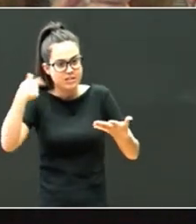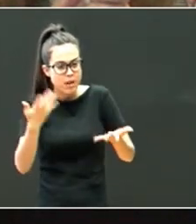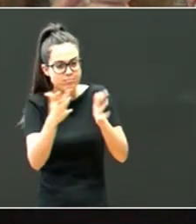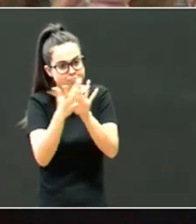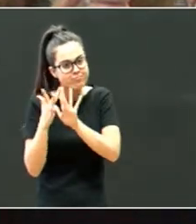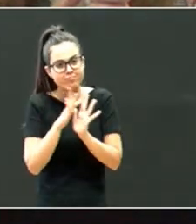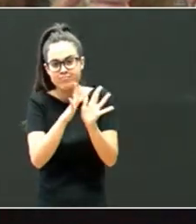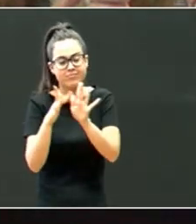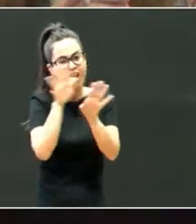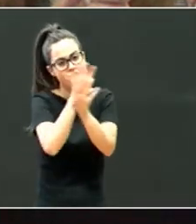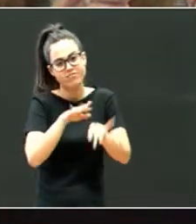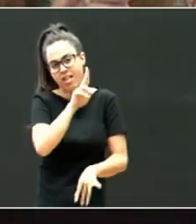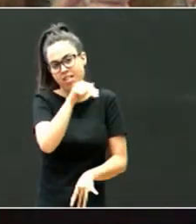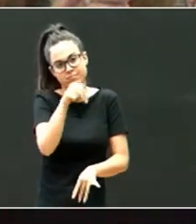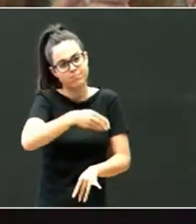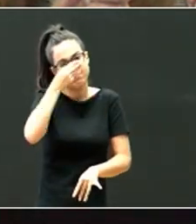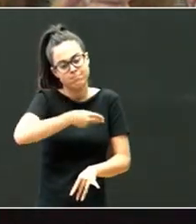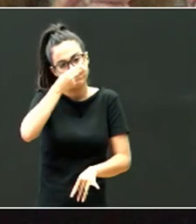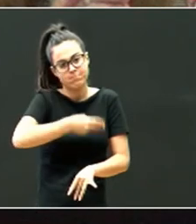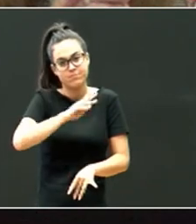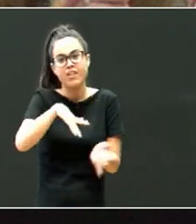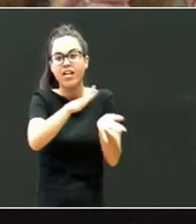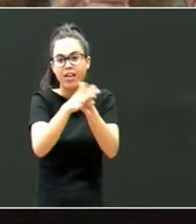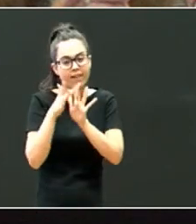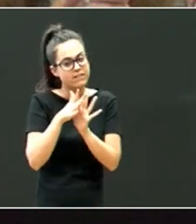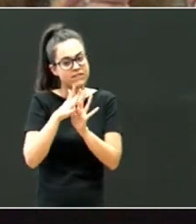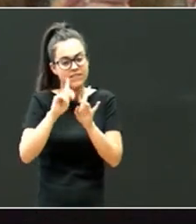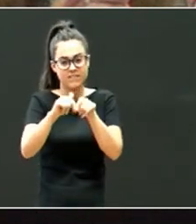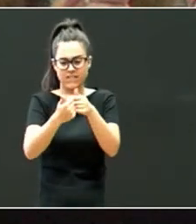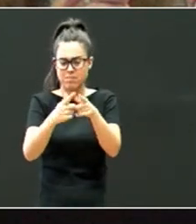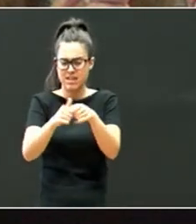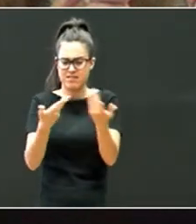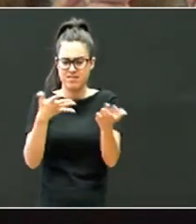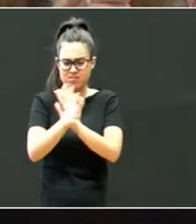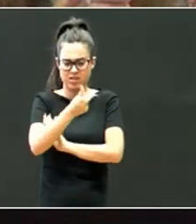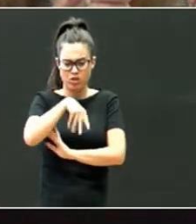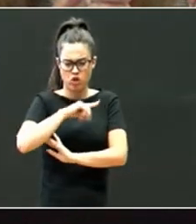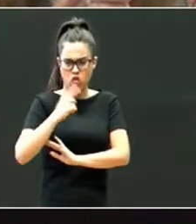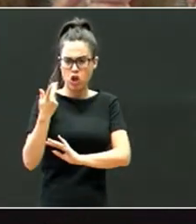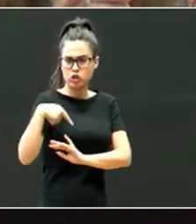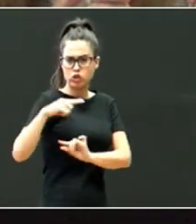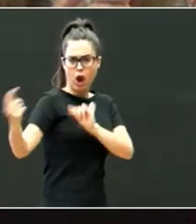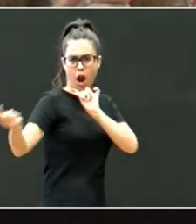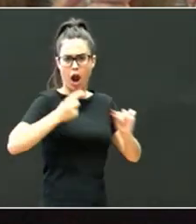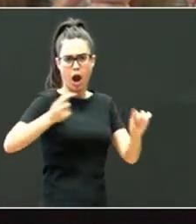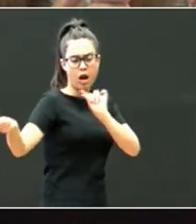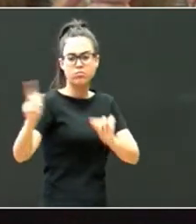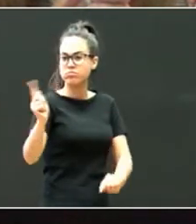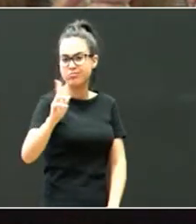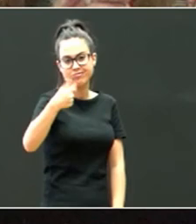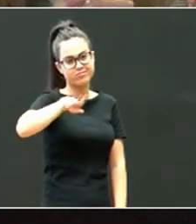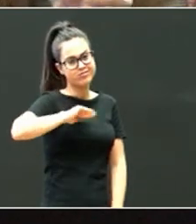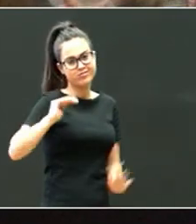benetako harreman interesgarriak, familiak ez dira gure etxaiak, familiak eta guk, alkarrekin